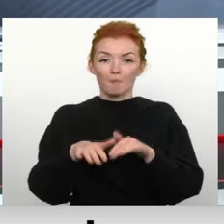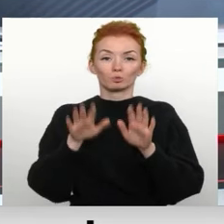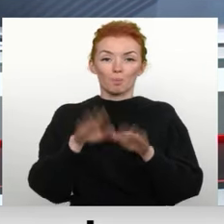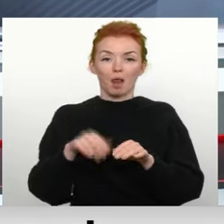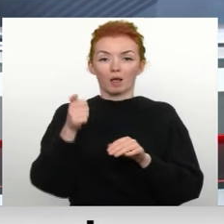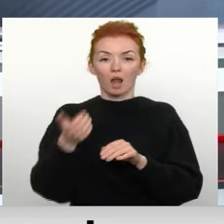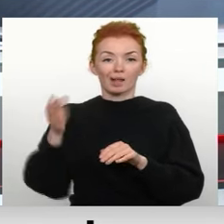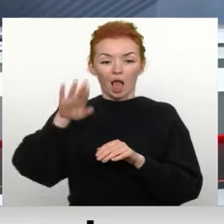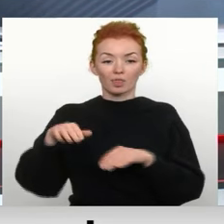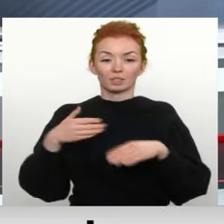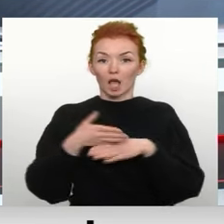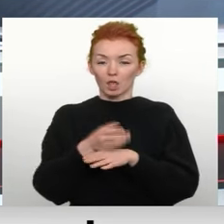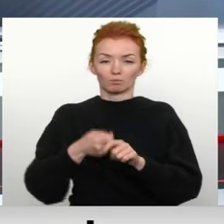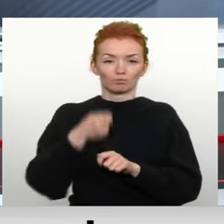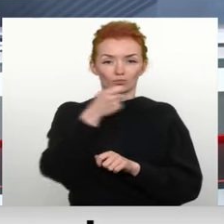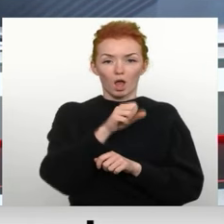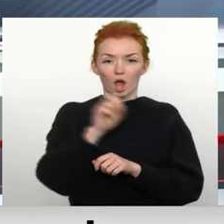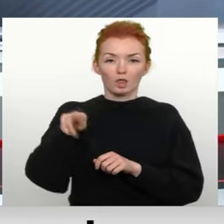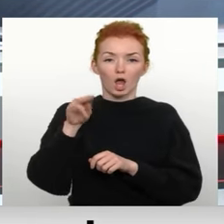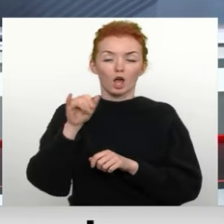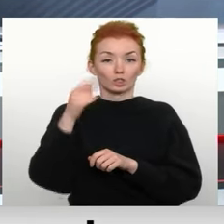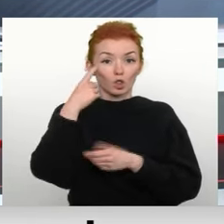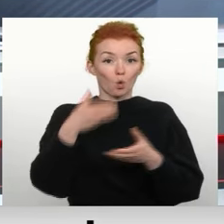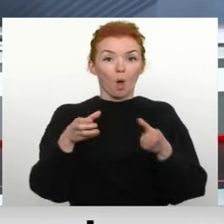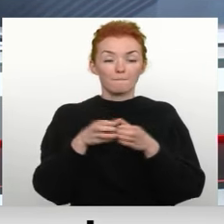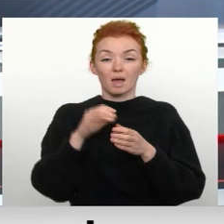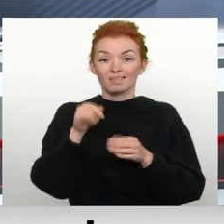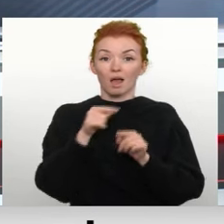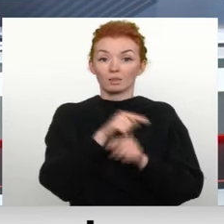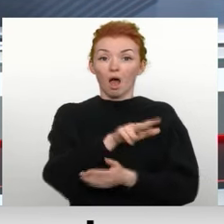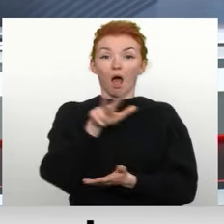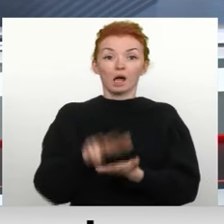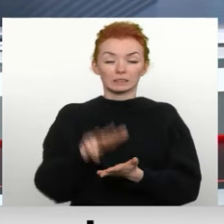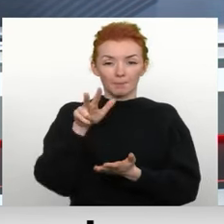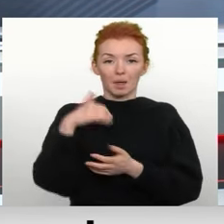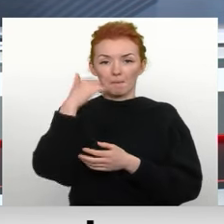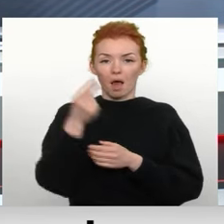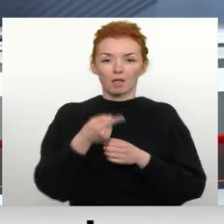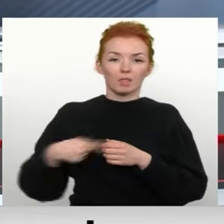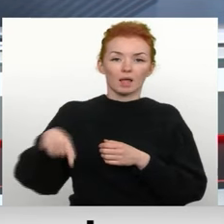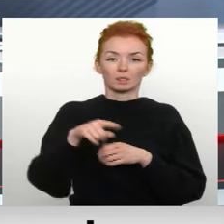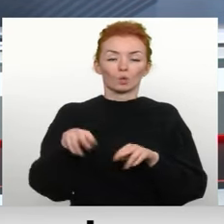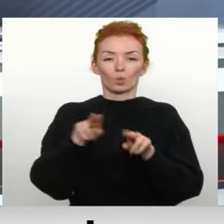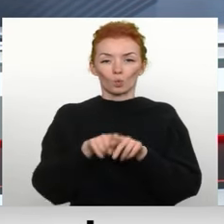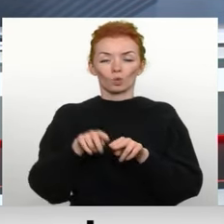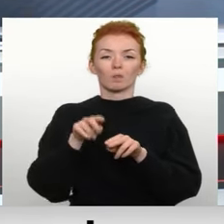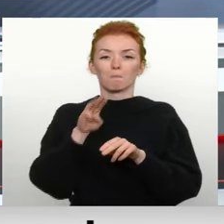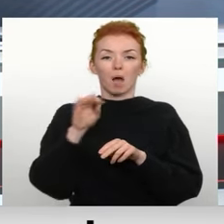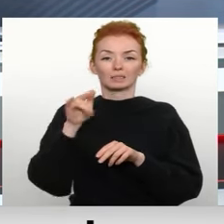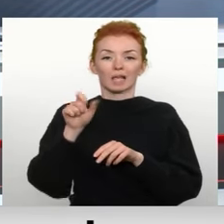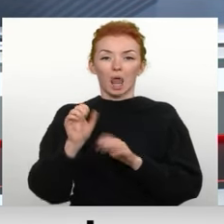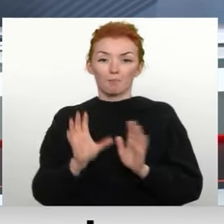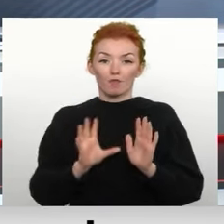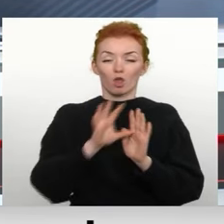sadalīšanu tiks iesniegts ādažu novada domai. Ja tā akceptēs Baltazara un Mārsila pievienošanu, tad